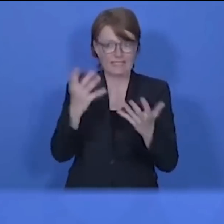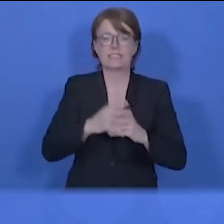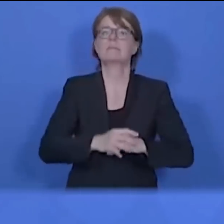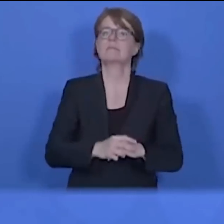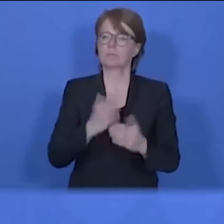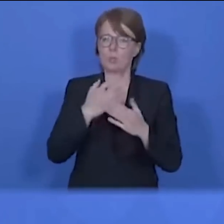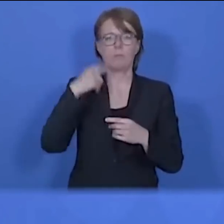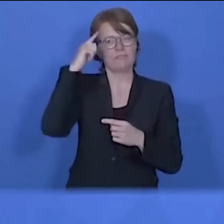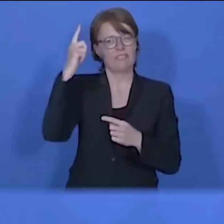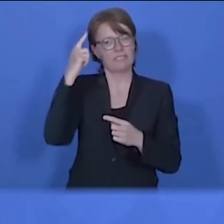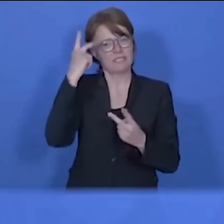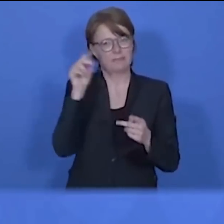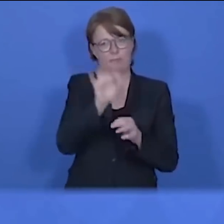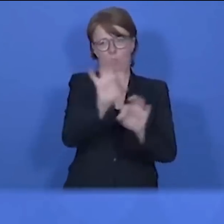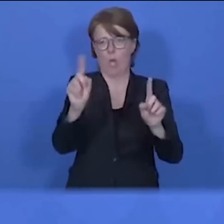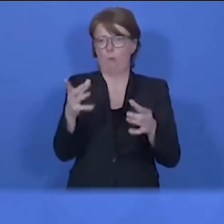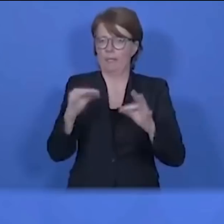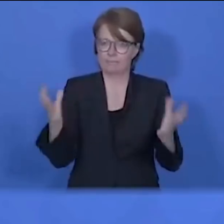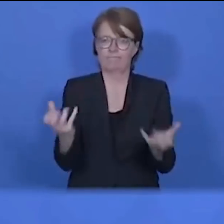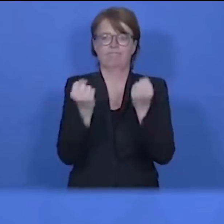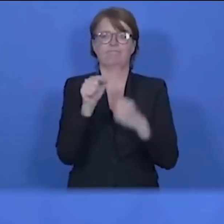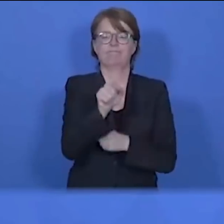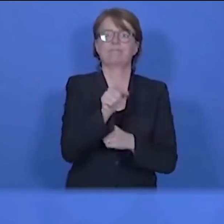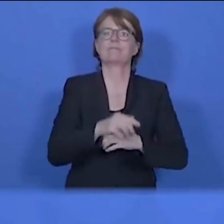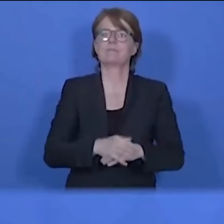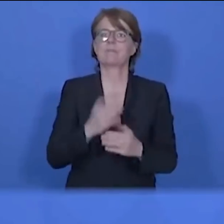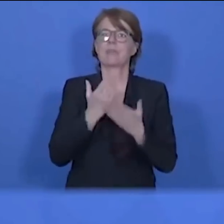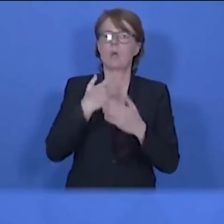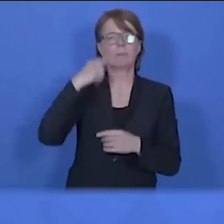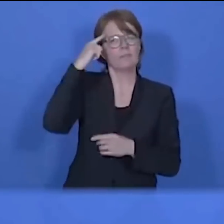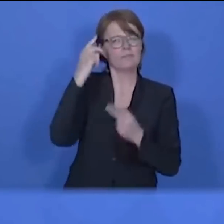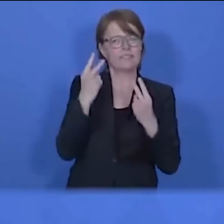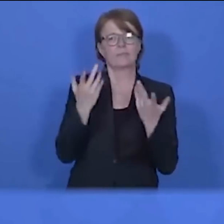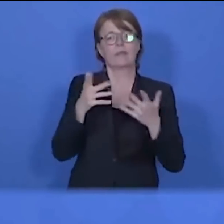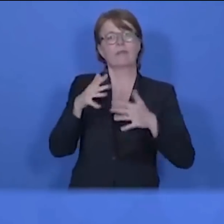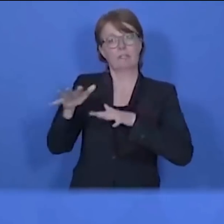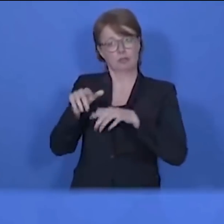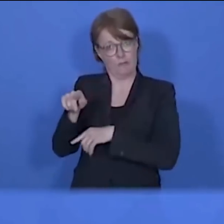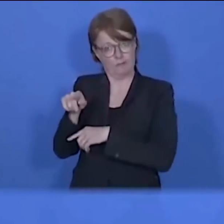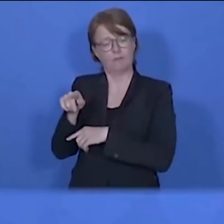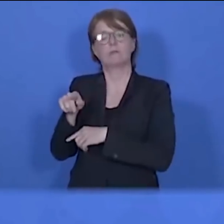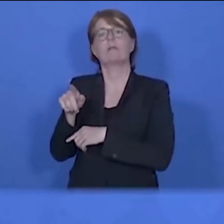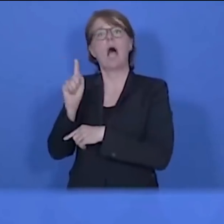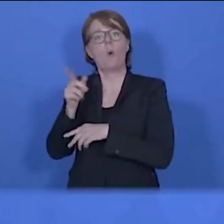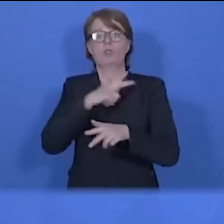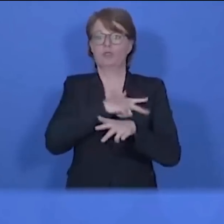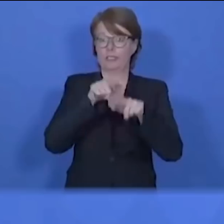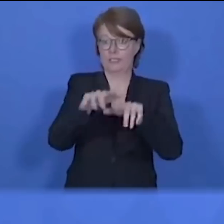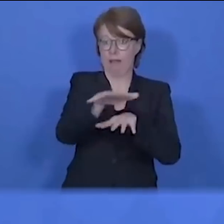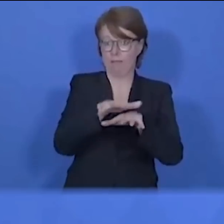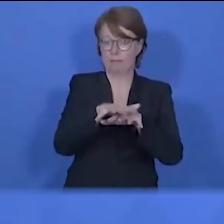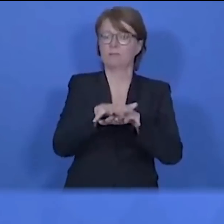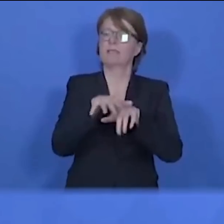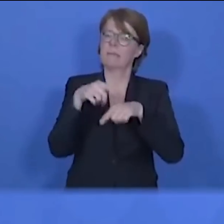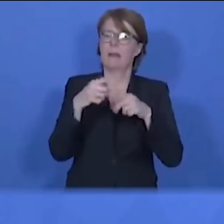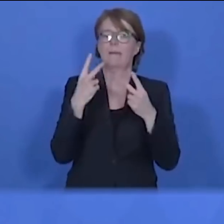haben wir diese Dinge im Blick. Aber ich bin der festen Überzeugung, auch die Interessen der Wirtschaft, auch die Interessen der sozialen